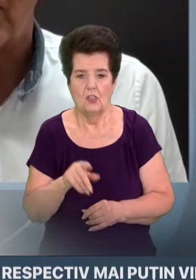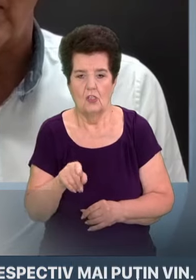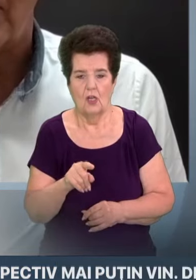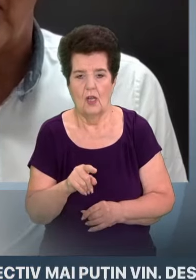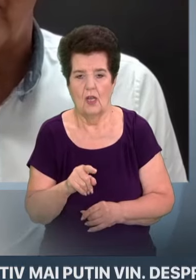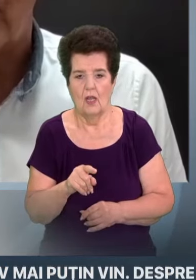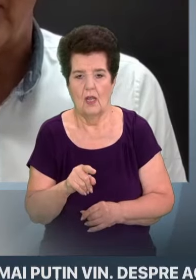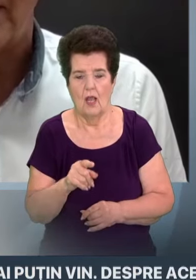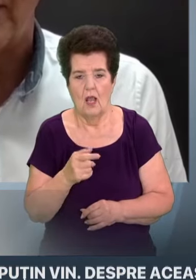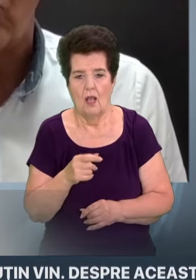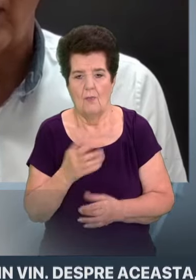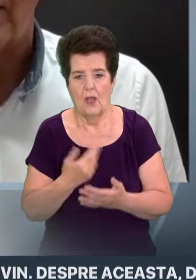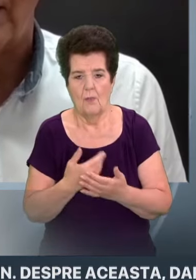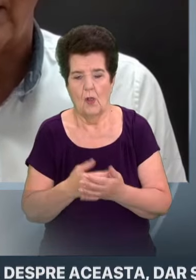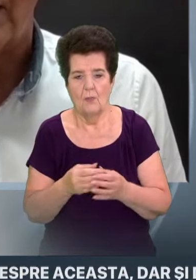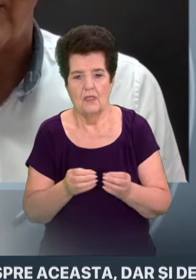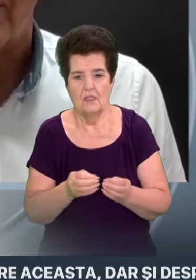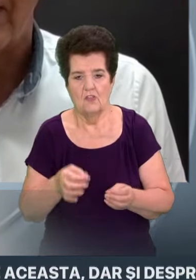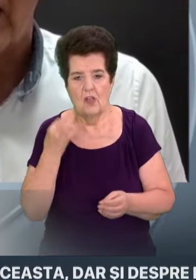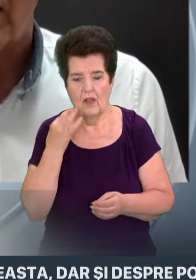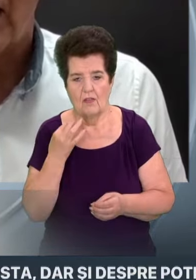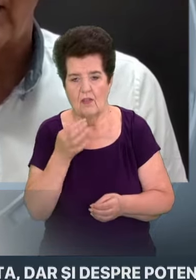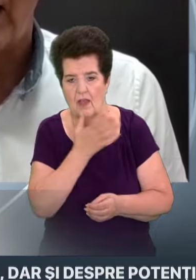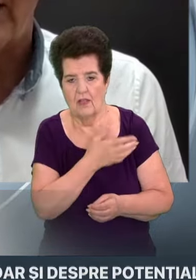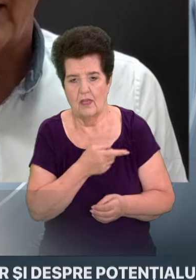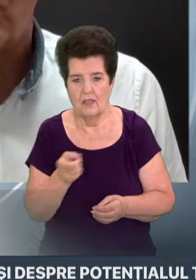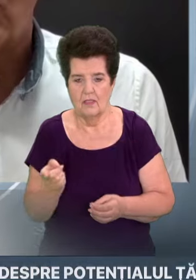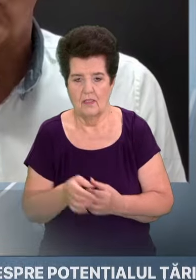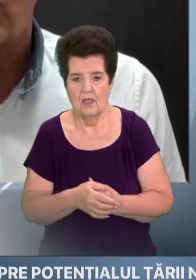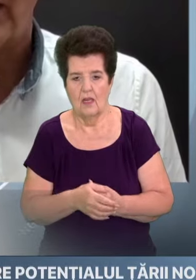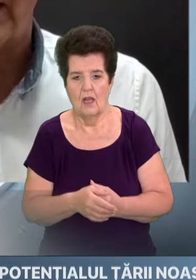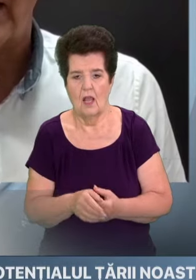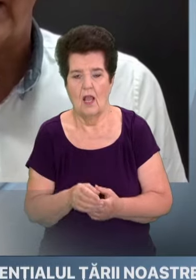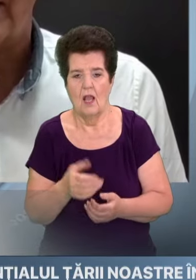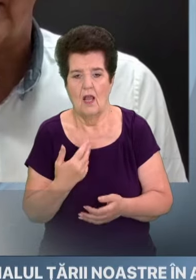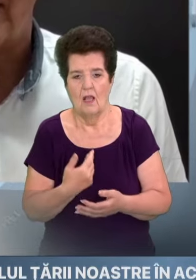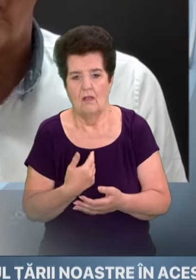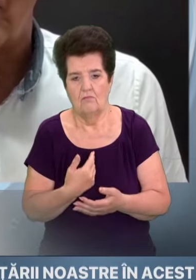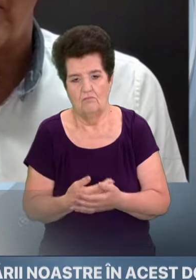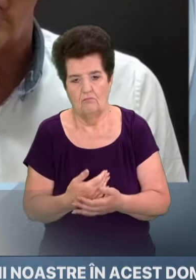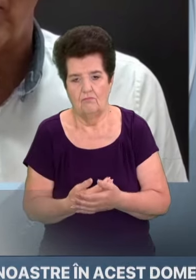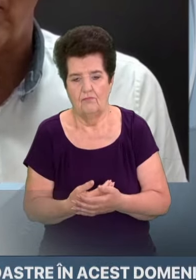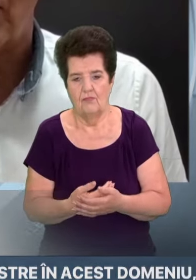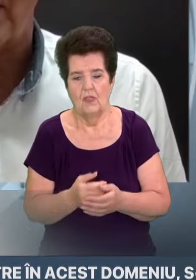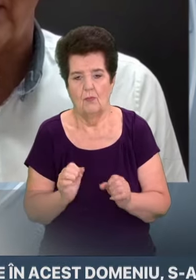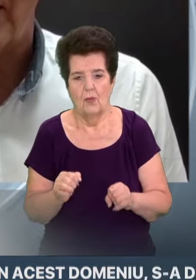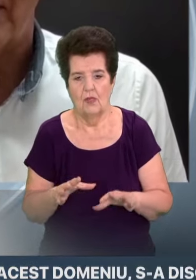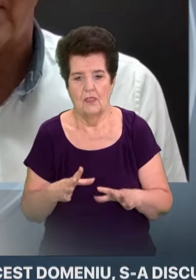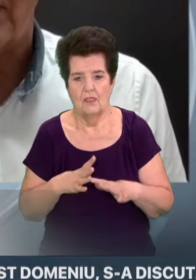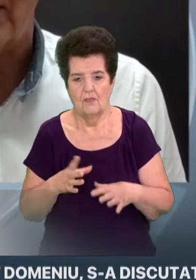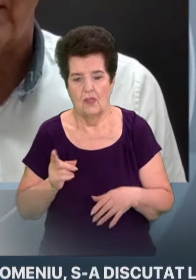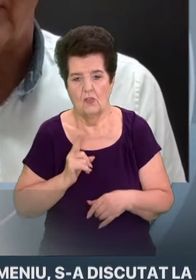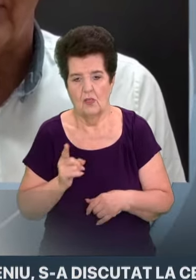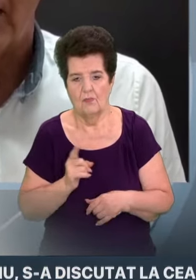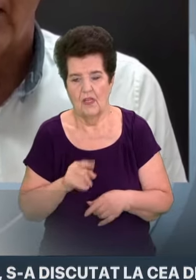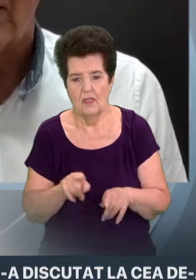insurgență pe aproape 10 ani de zile. Ca atare, lucrurile sunt de aștepta și dintr-o asemenea